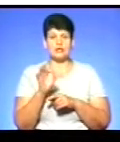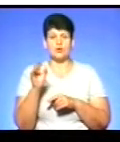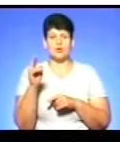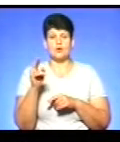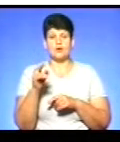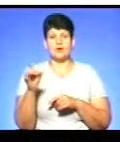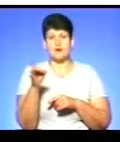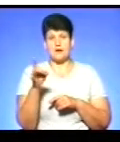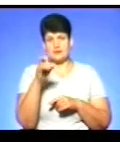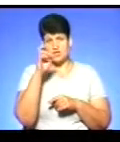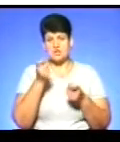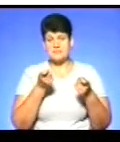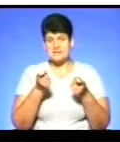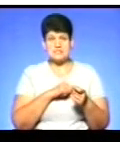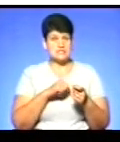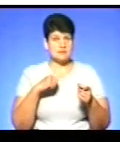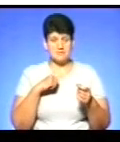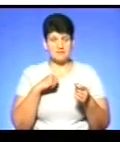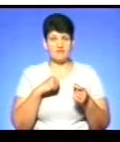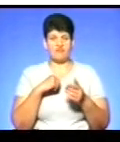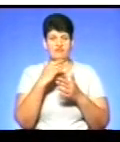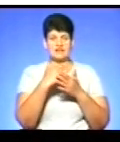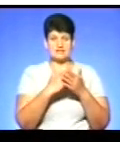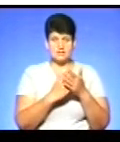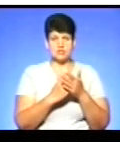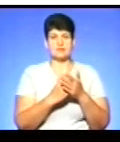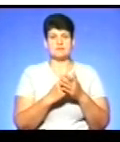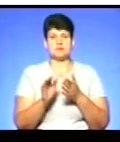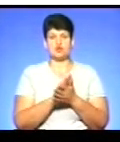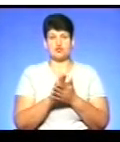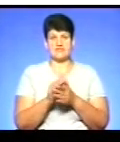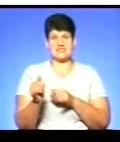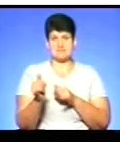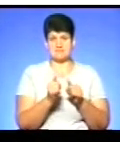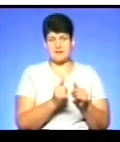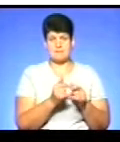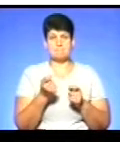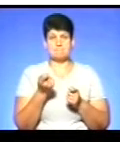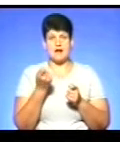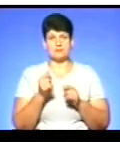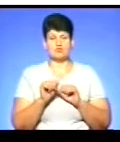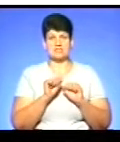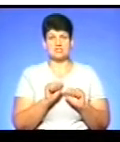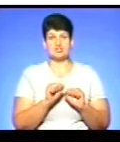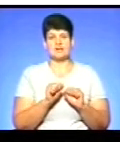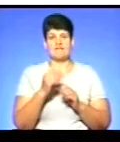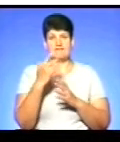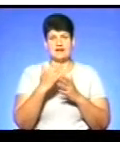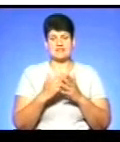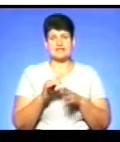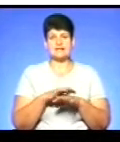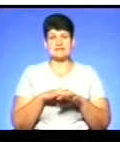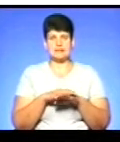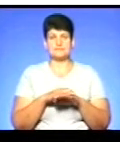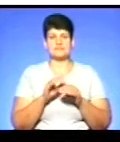самостійно визначити доцільність доскоштовного забезпечення малозахищених вес населення засобами прийому